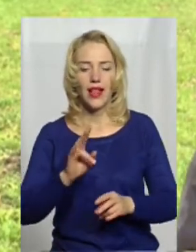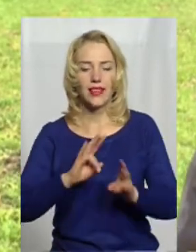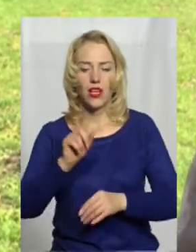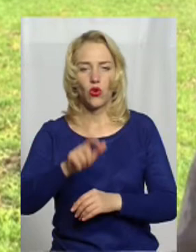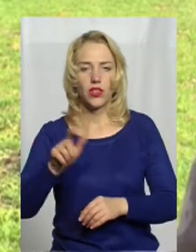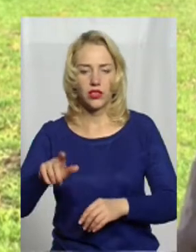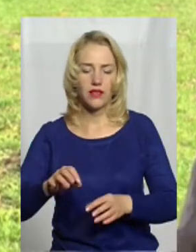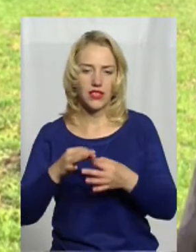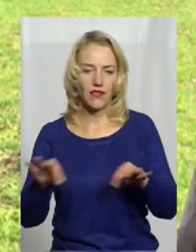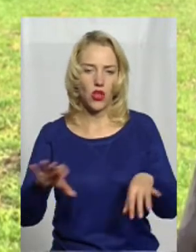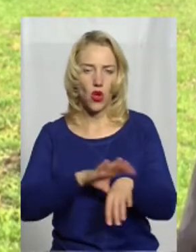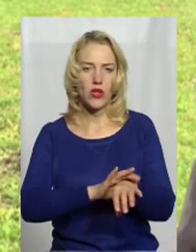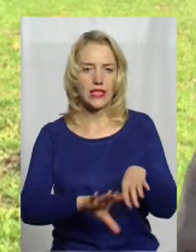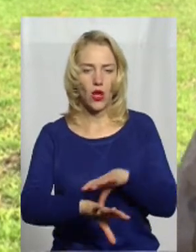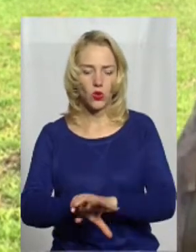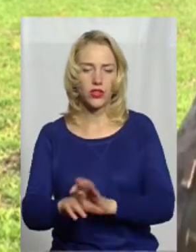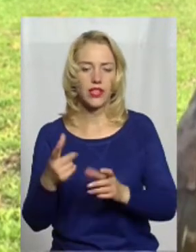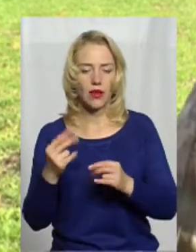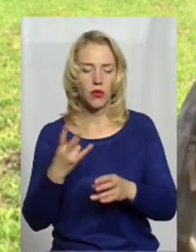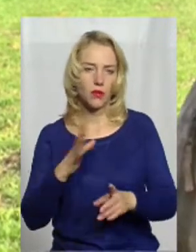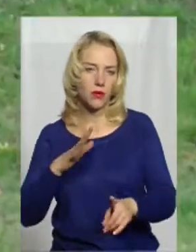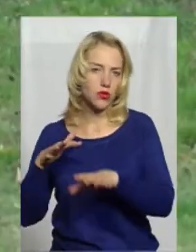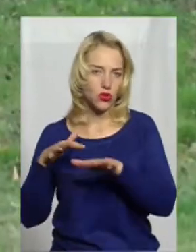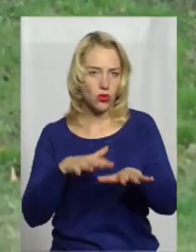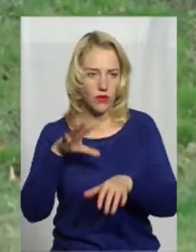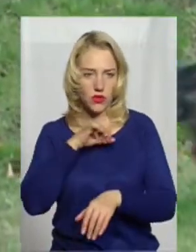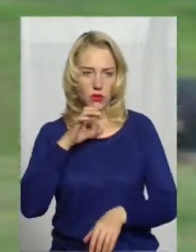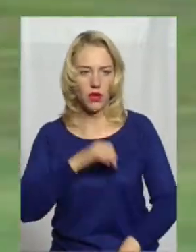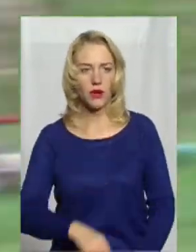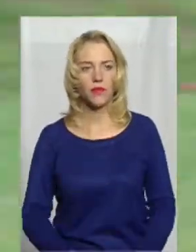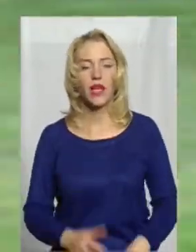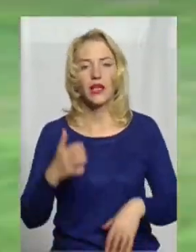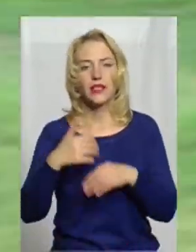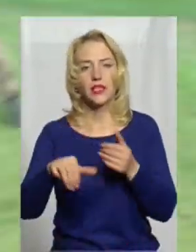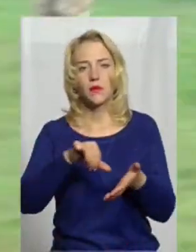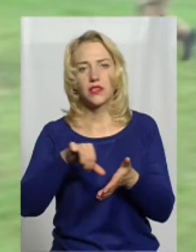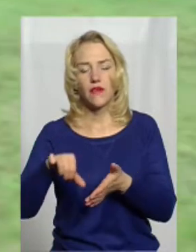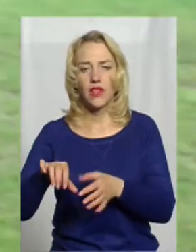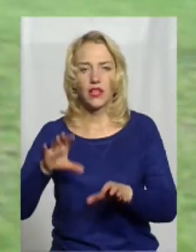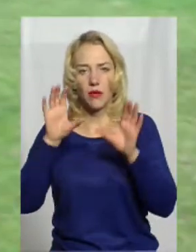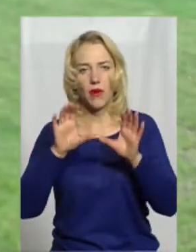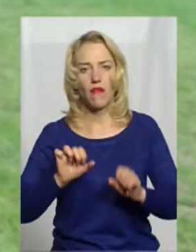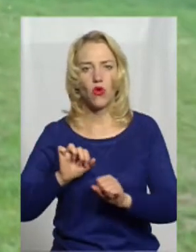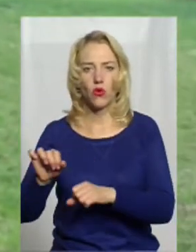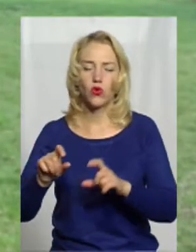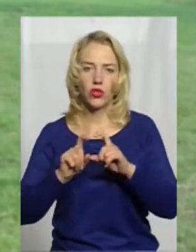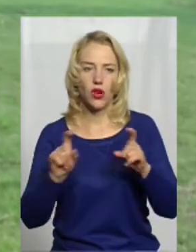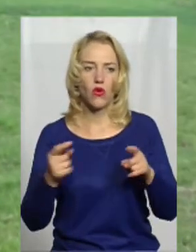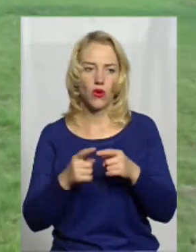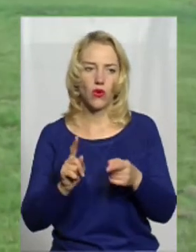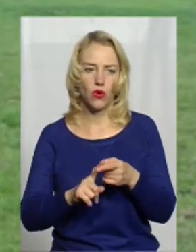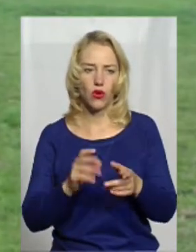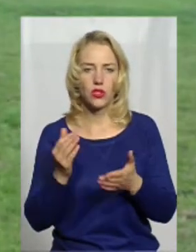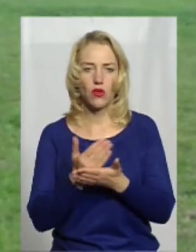звільнення заручників, де потрібно примінити штурмову собаку. Серед представників правоохоронних органів подібний тренінг кінологів зі